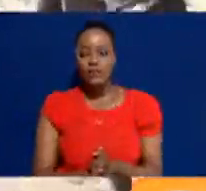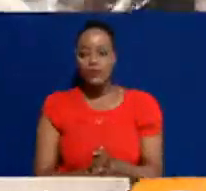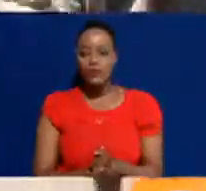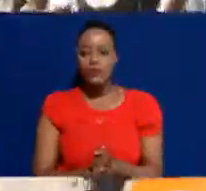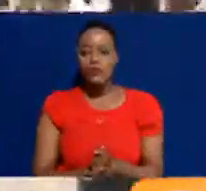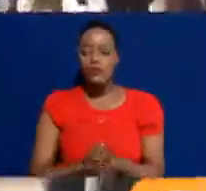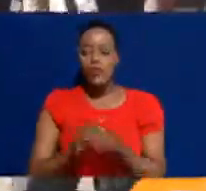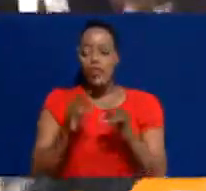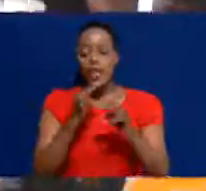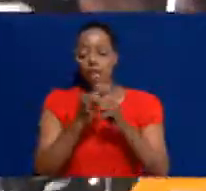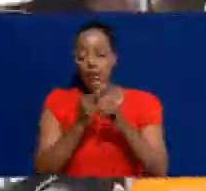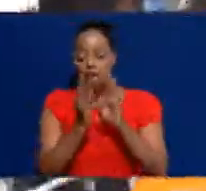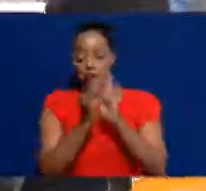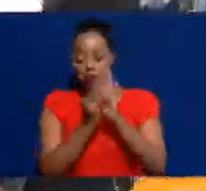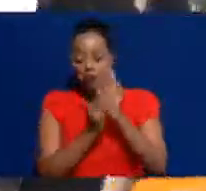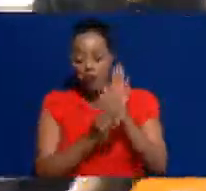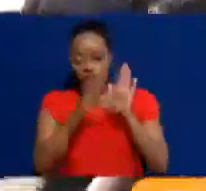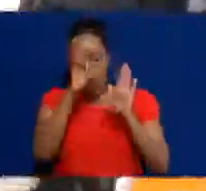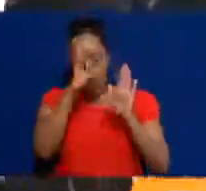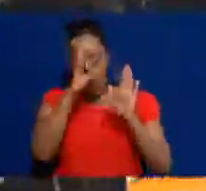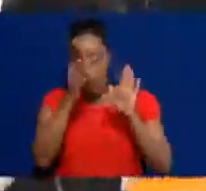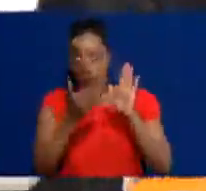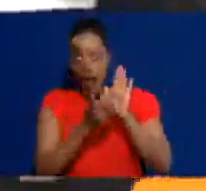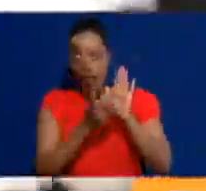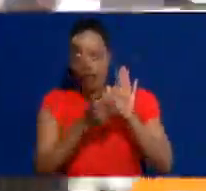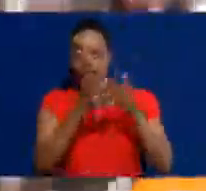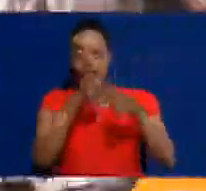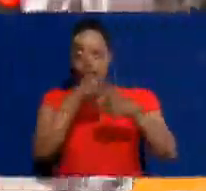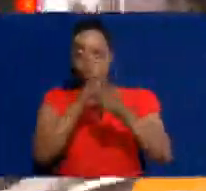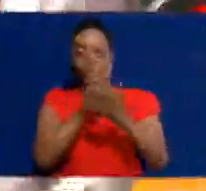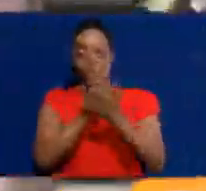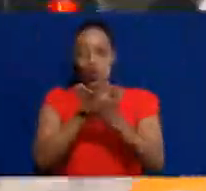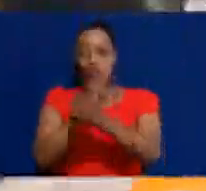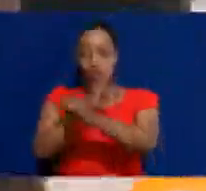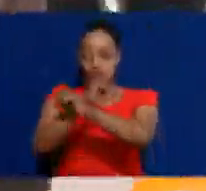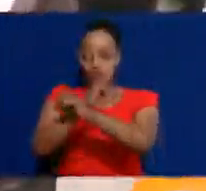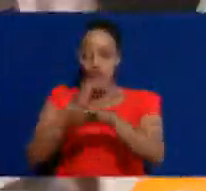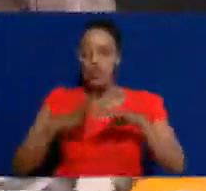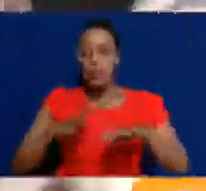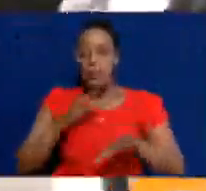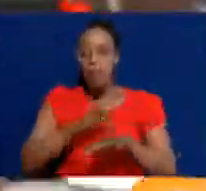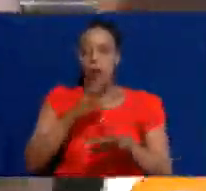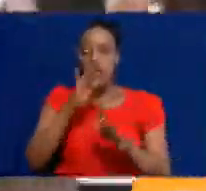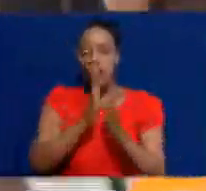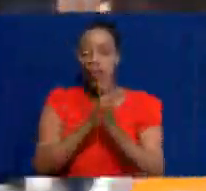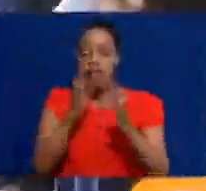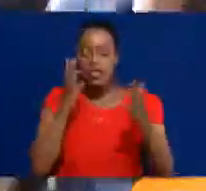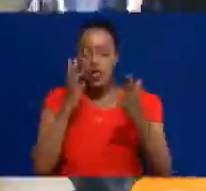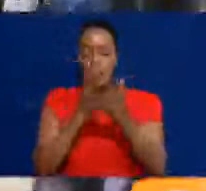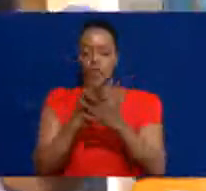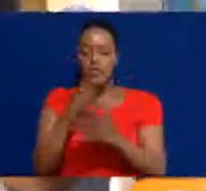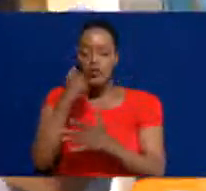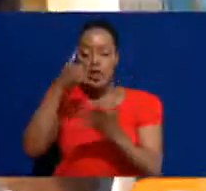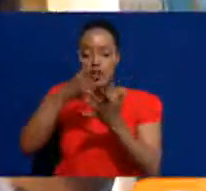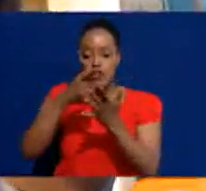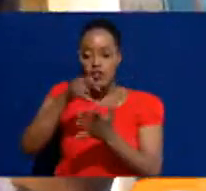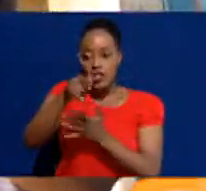Majina ya maafisa husika ya mebanwa ilikuwa kikisha ulinzi wa waathirio na mashahidi katika kisi hiyo.